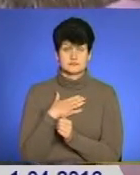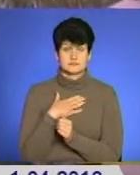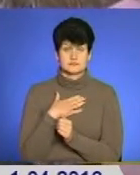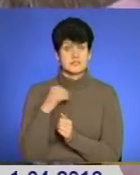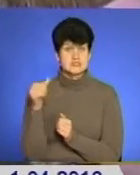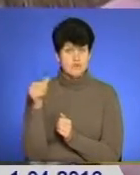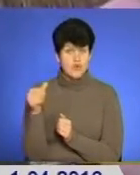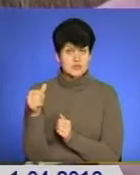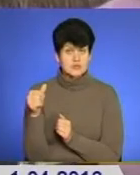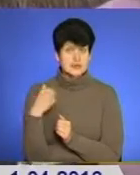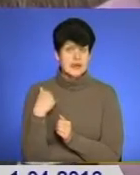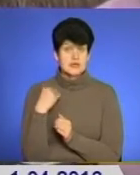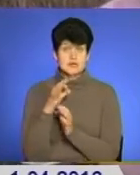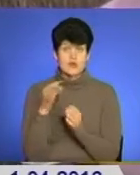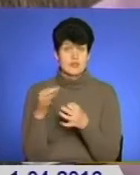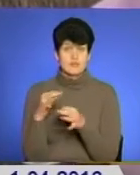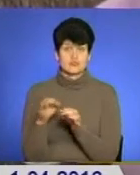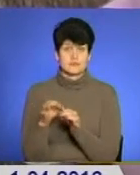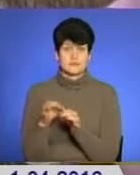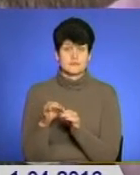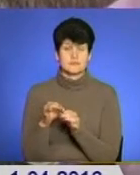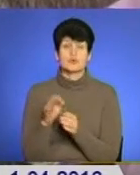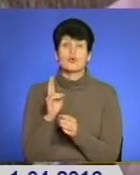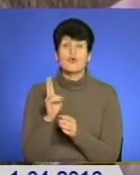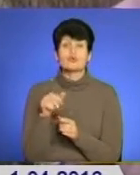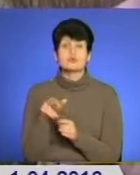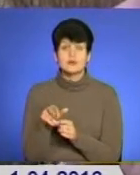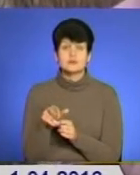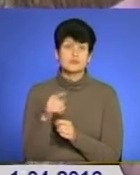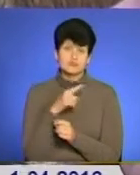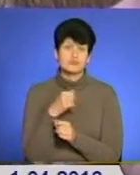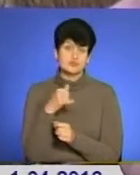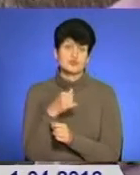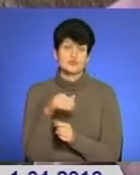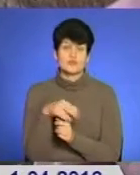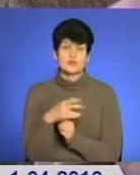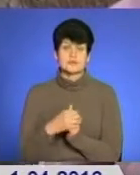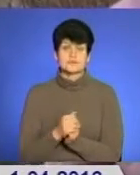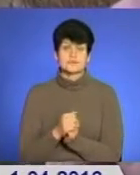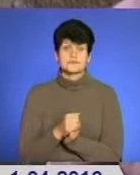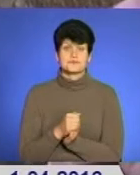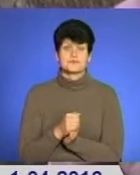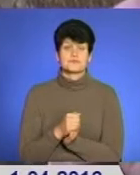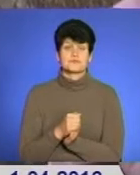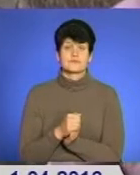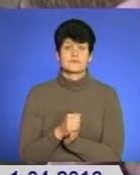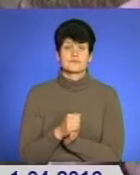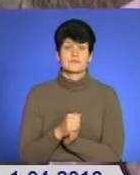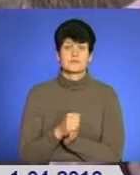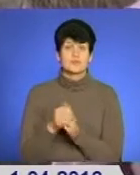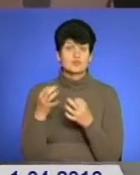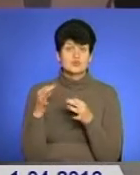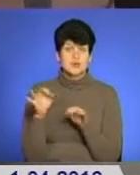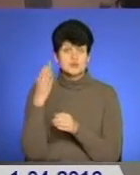дзвонять, то я нікого не пускаю. Кажу, до кого йдете, до того і дзвонять. Розумієте, бо пускати